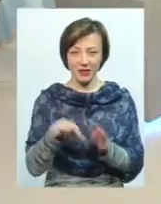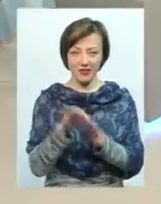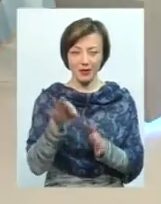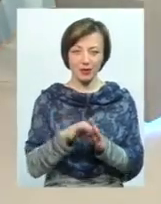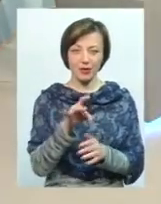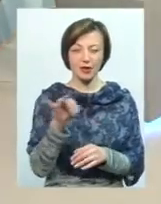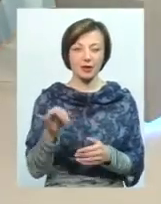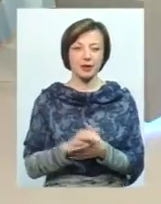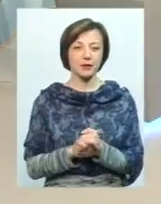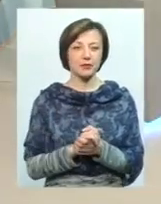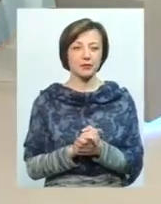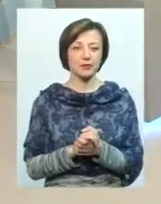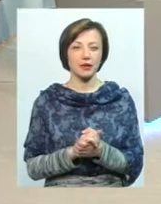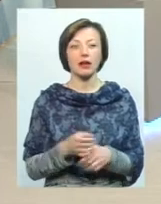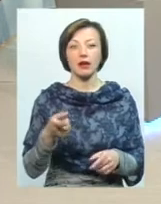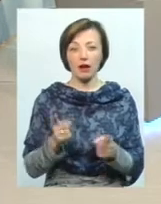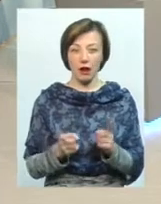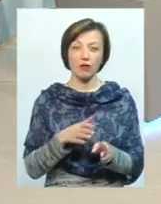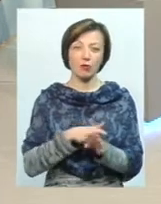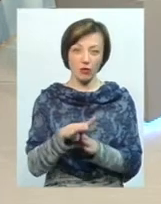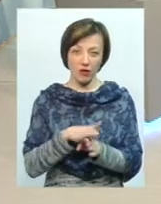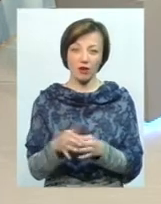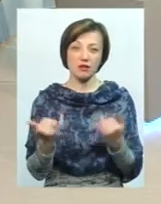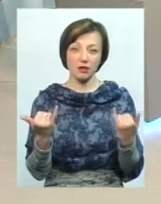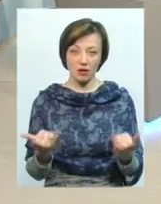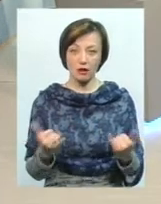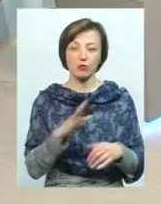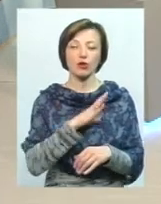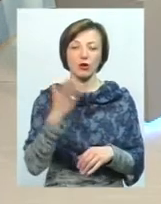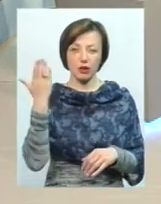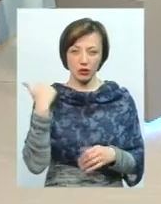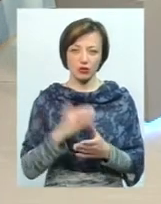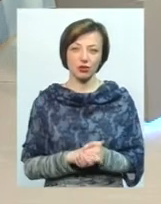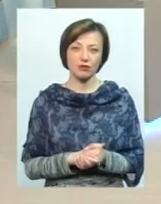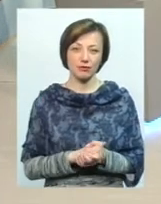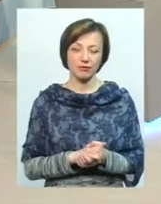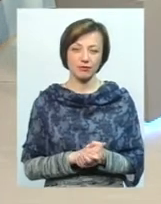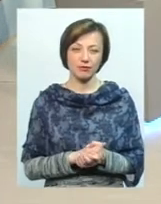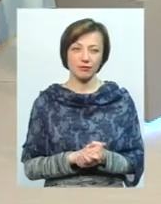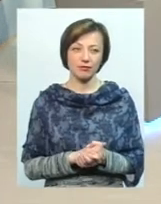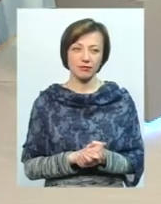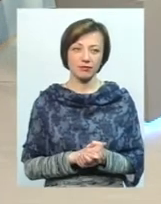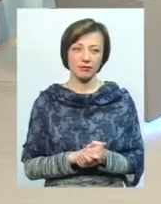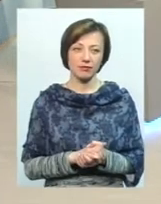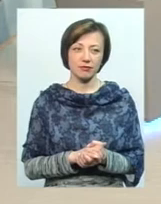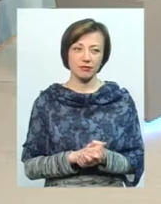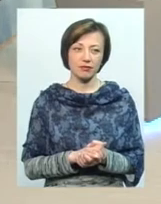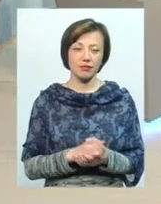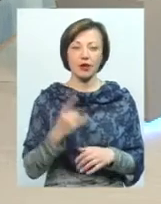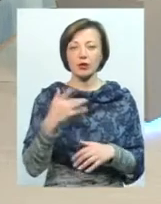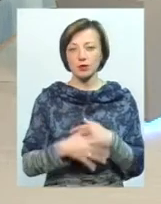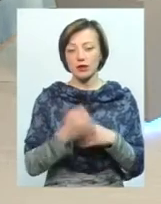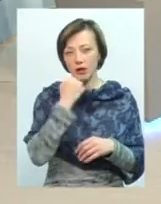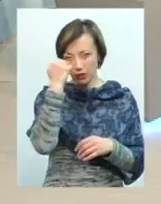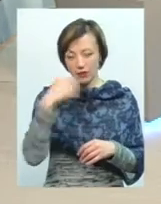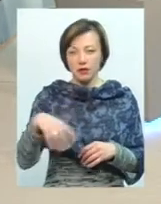те, що ви запитали, воно в реальності відбувається і зараз, і було раніше. Я зрозумів. Що ж. Дякую